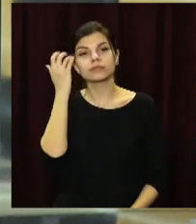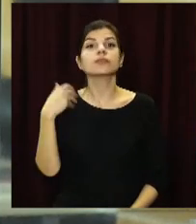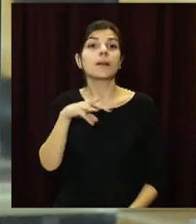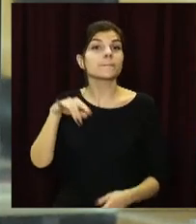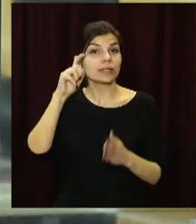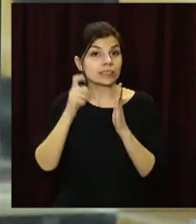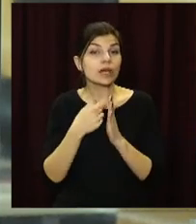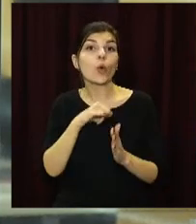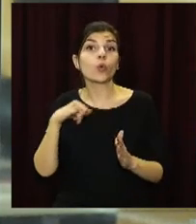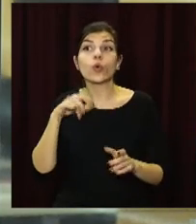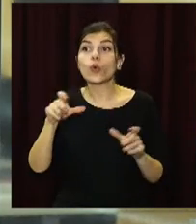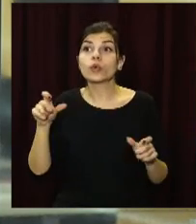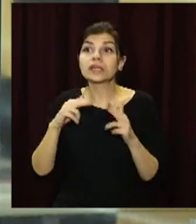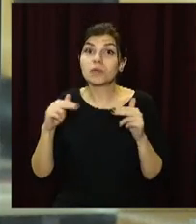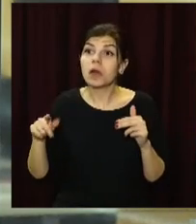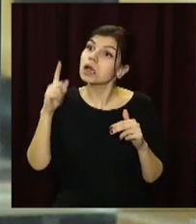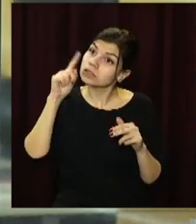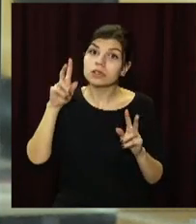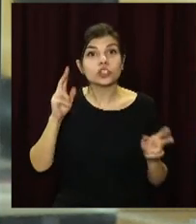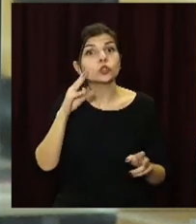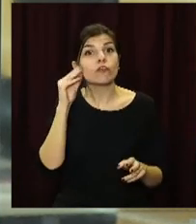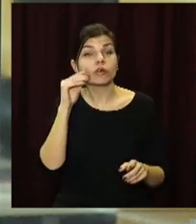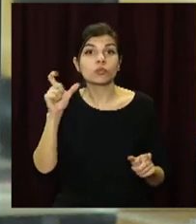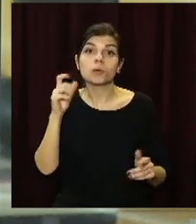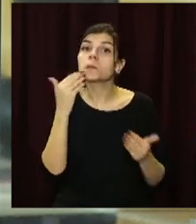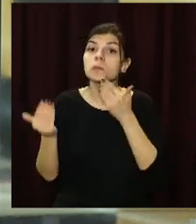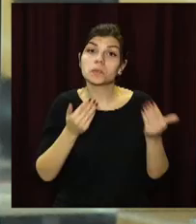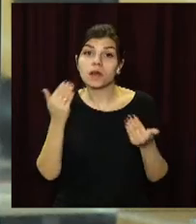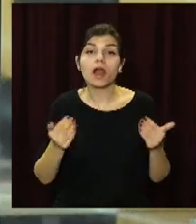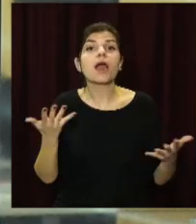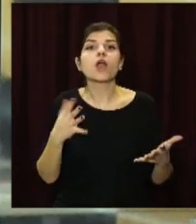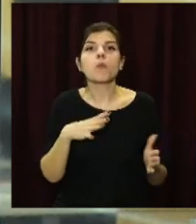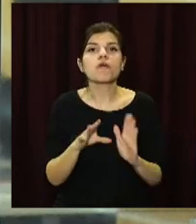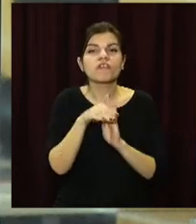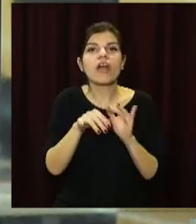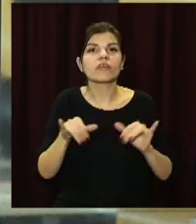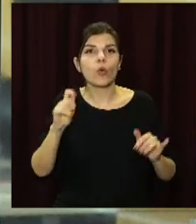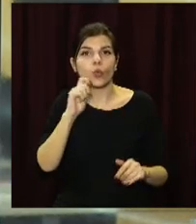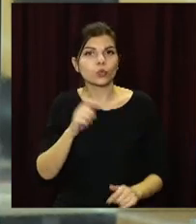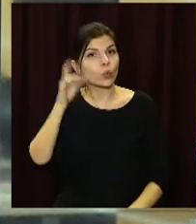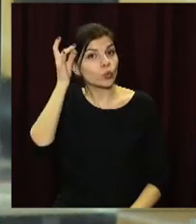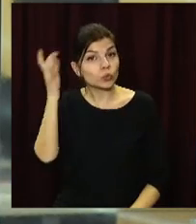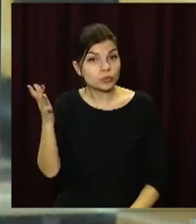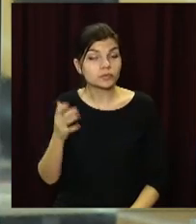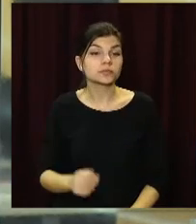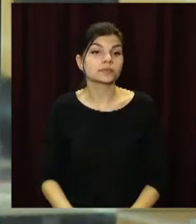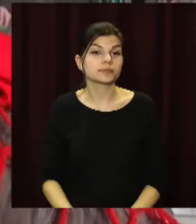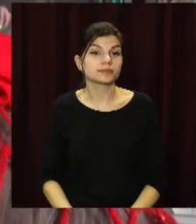дізналися й у самих дніпрян, чи знають вони, хто такий Тарас Шевченко та яким був його вклад в розвиток української культури.